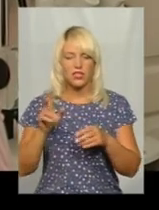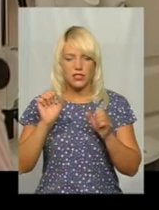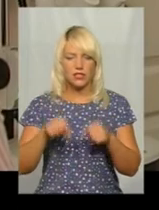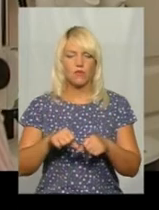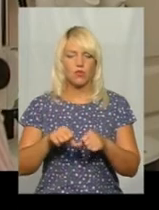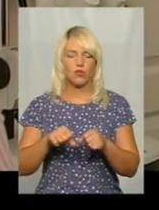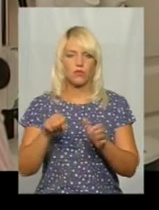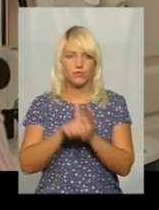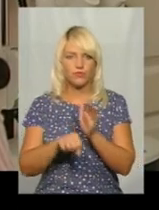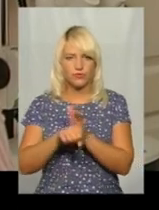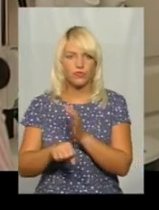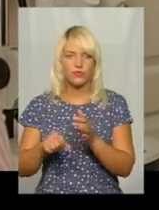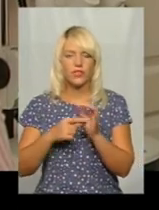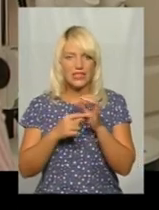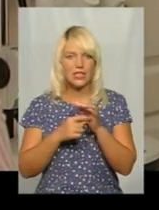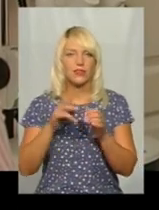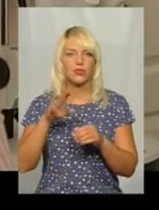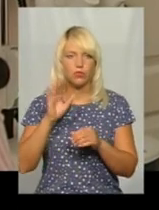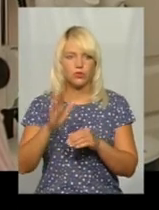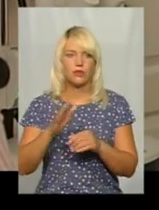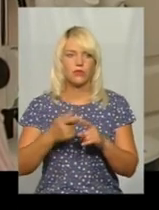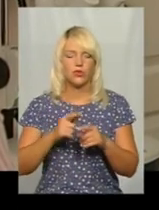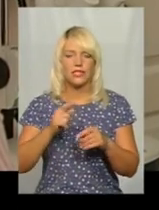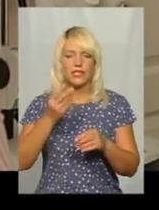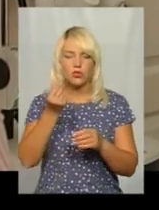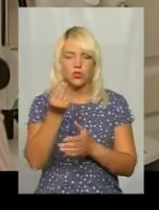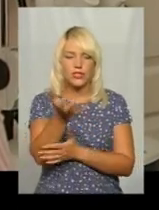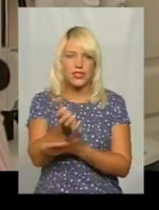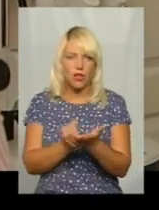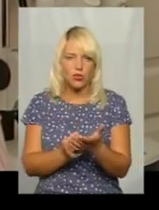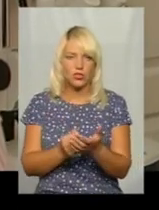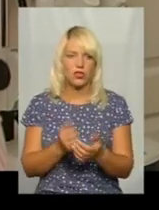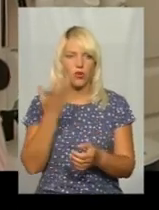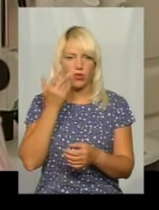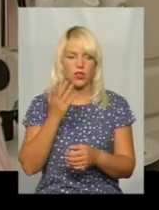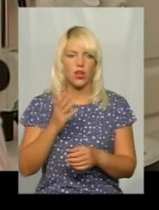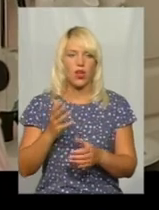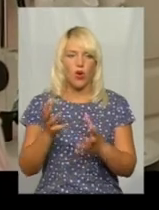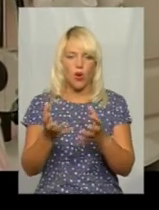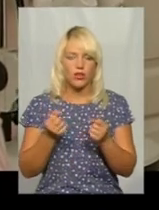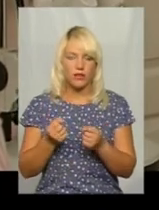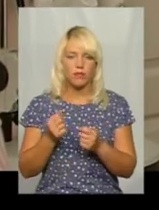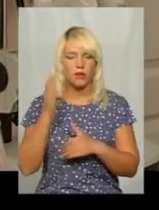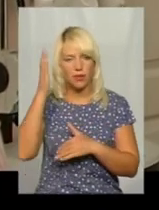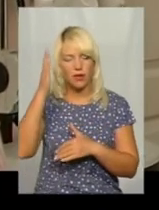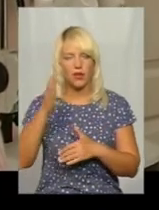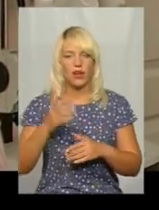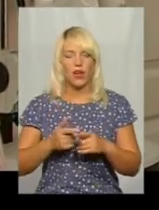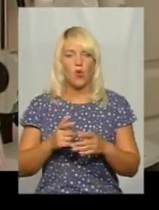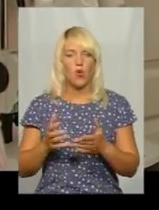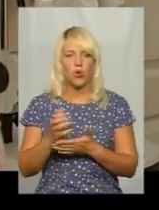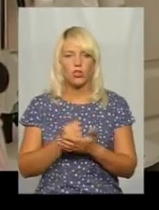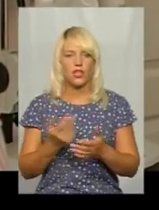заощадити кошти, коли отримаємо урожай, тому що він буде більш якісним, як і для посівних